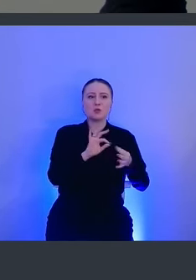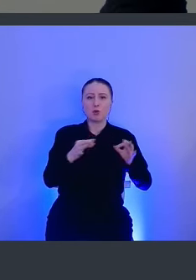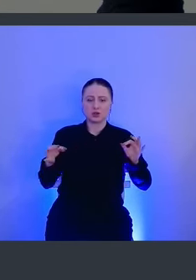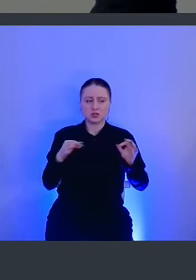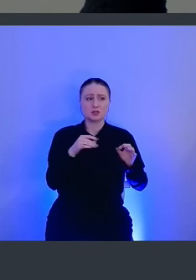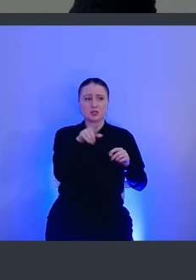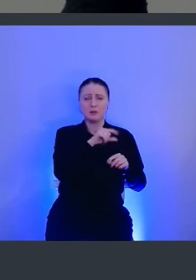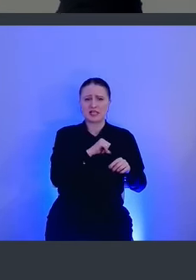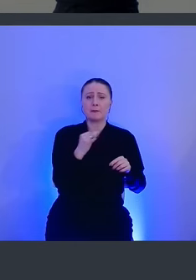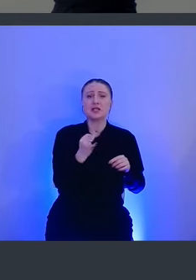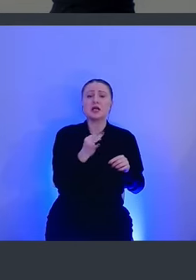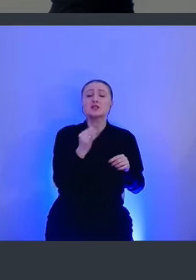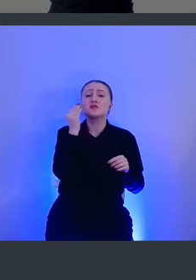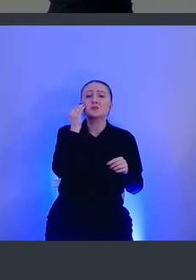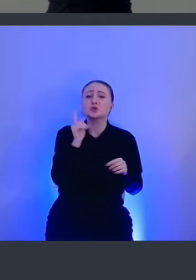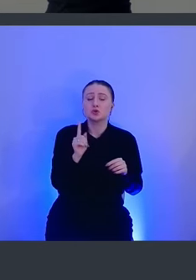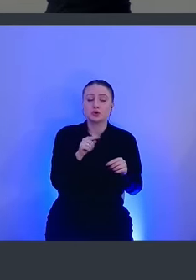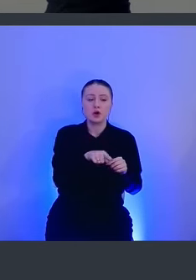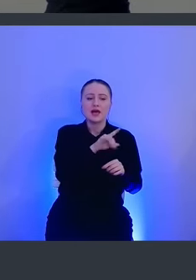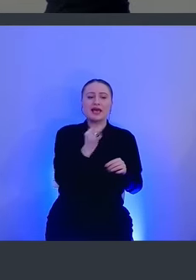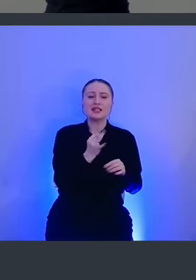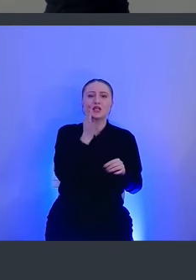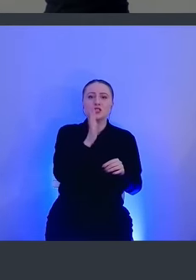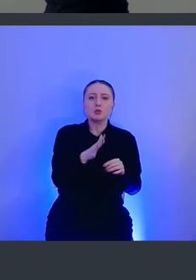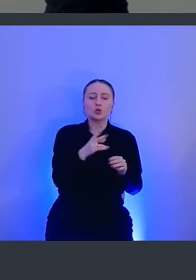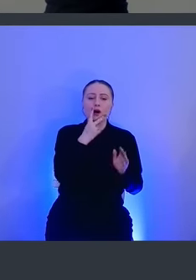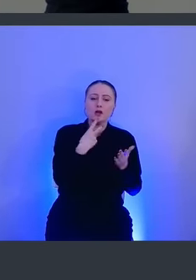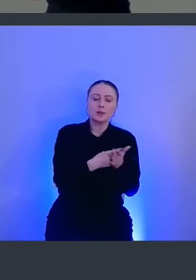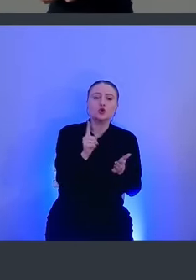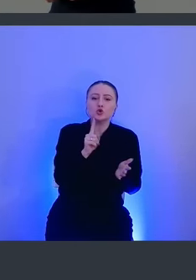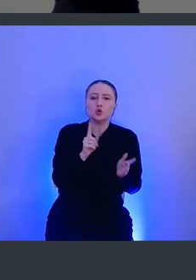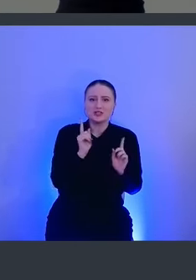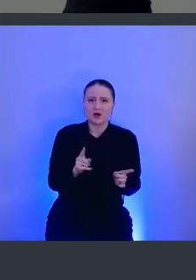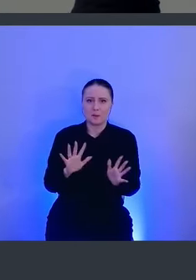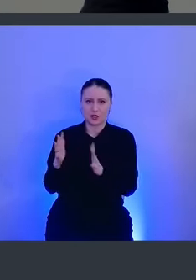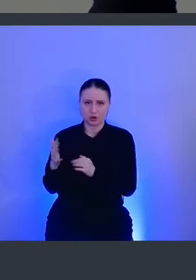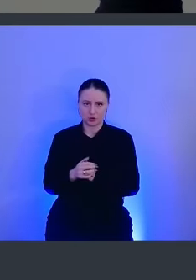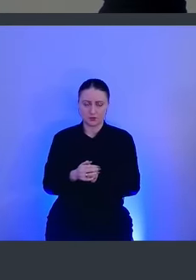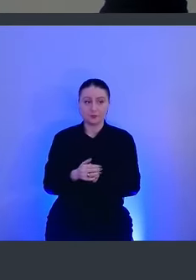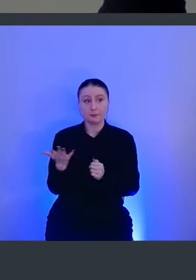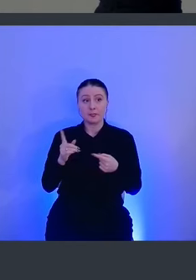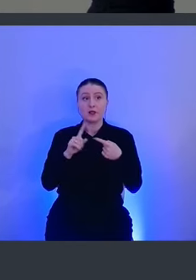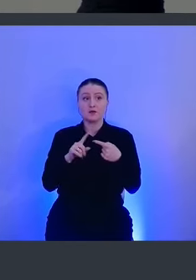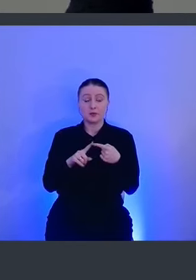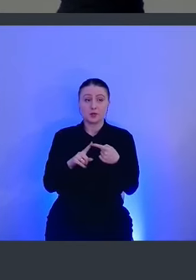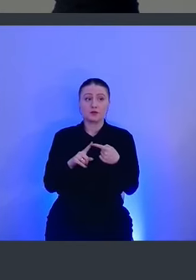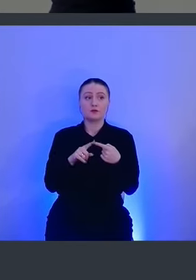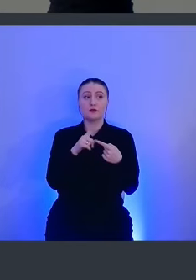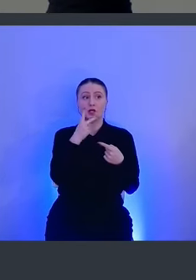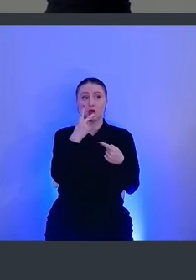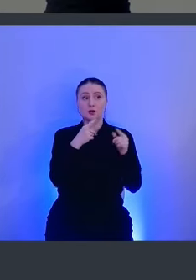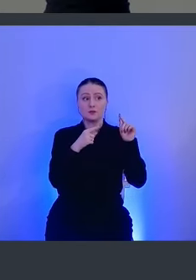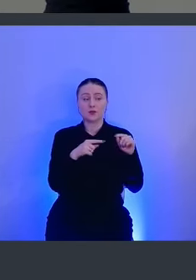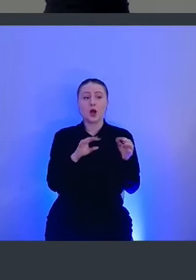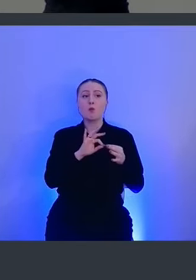же, они самые интересные в том плане, что они наиболее интересно будут отображать, что произошло. Ну, во-первых, конечно же, здесь отображено,